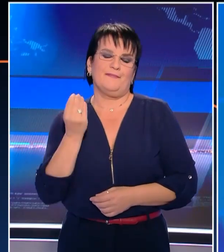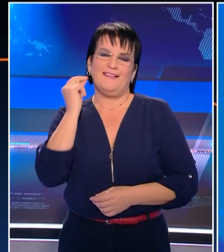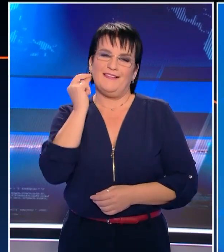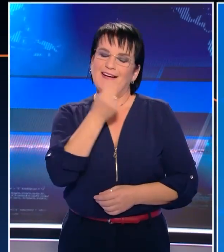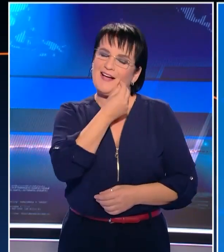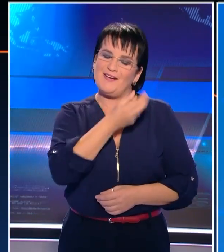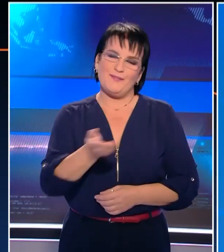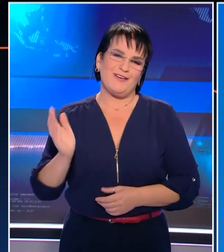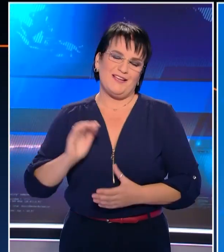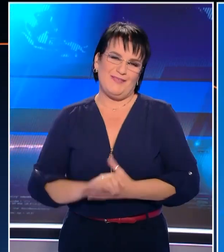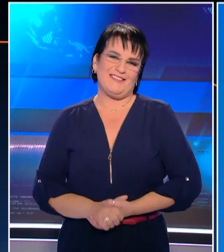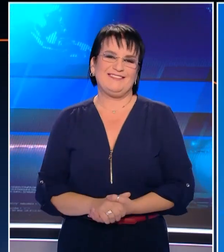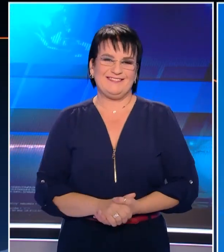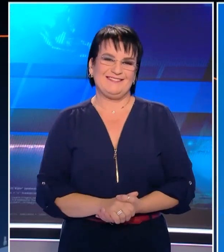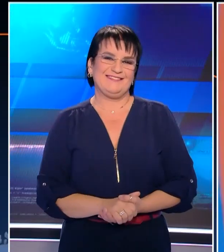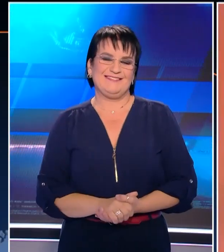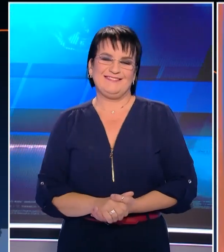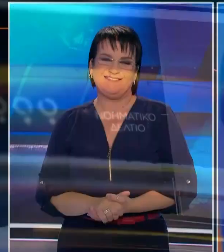Εύαντονοπούλου. Καλώς σας απόγευμα.